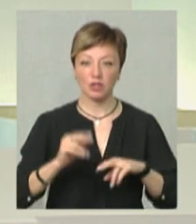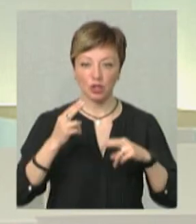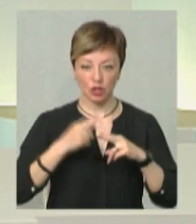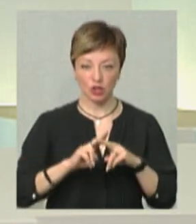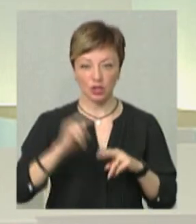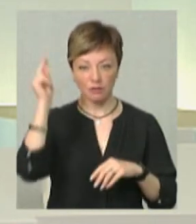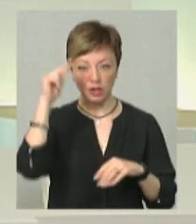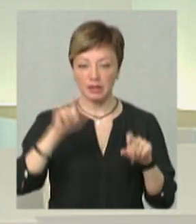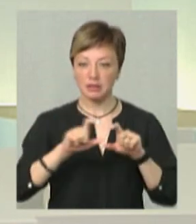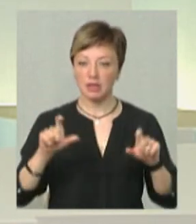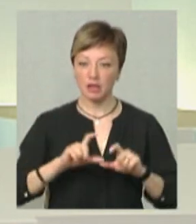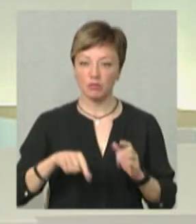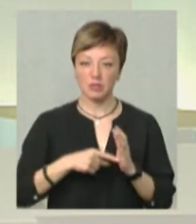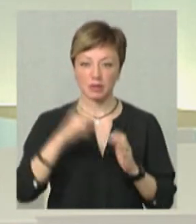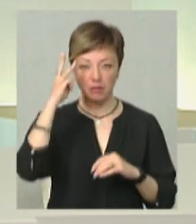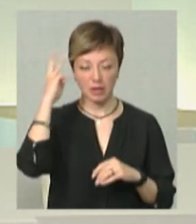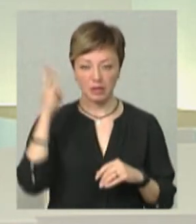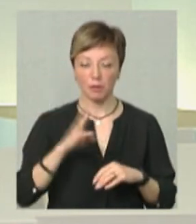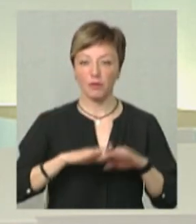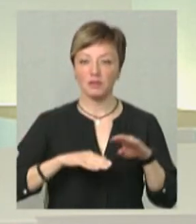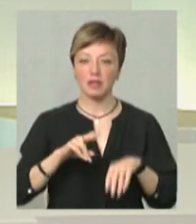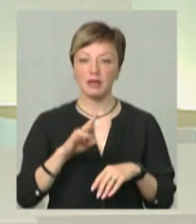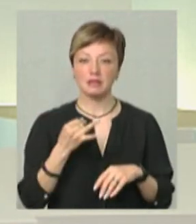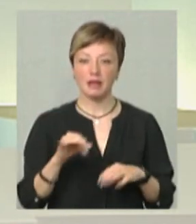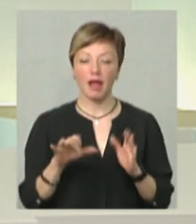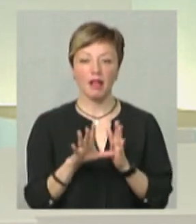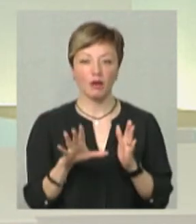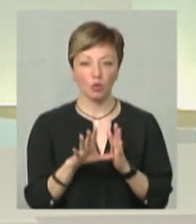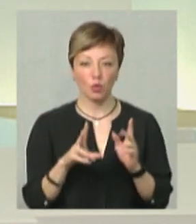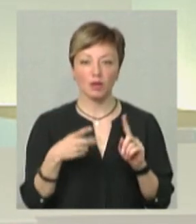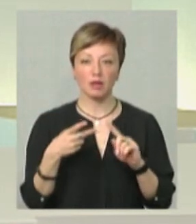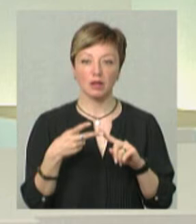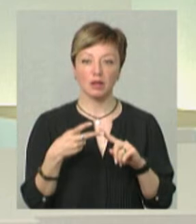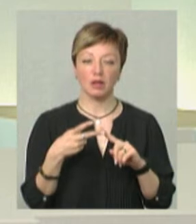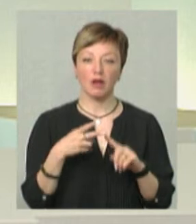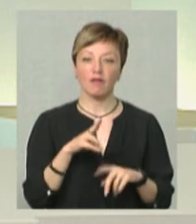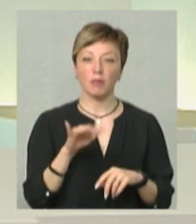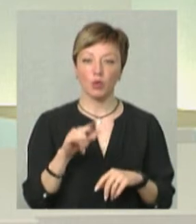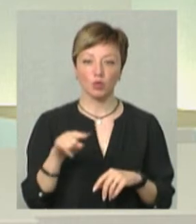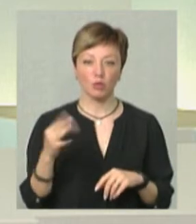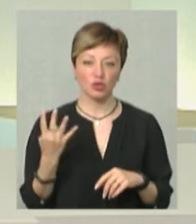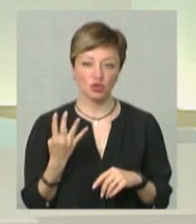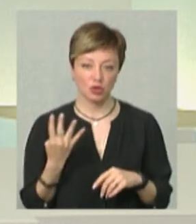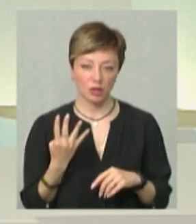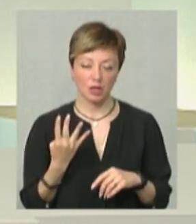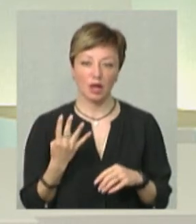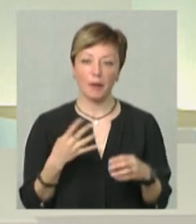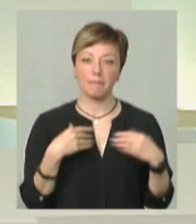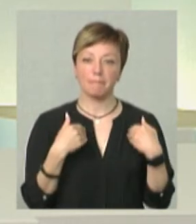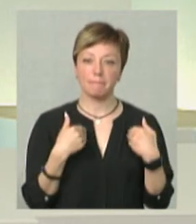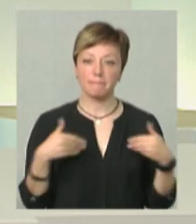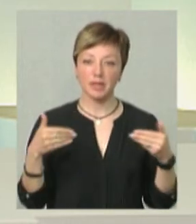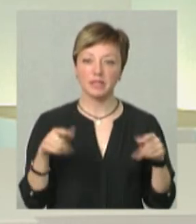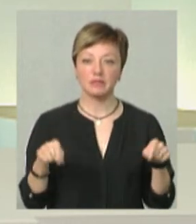-технічних навчальних закладів міста Хмельницького. Це Хмельницький професійний ліцей електроніки, а також ВПУ номер 4. Ми